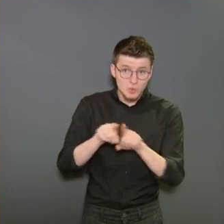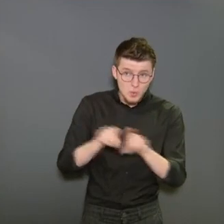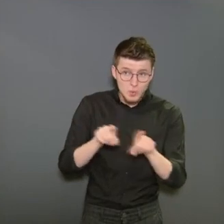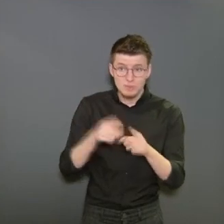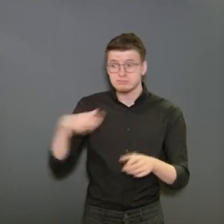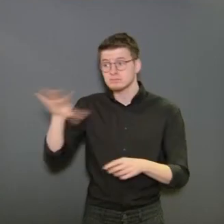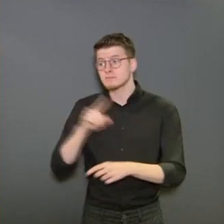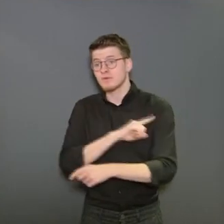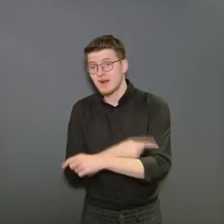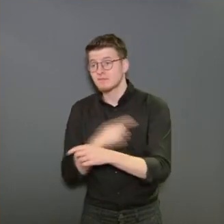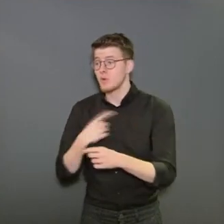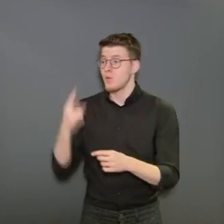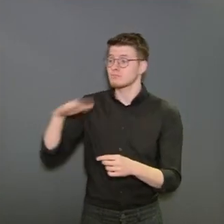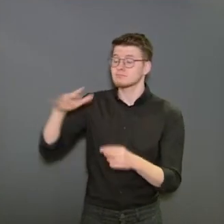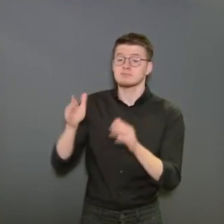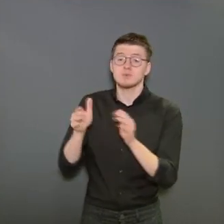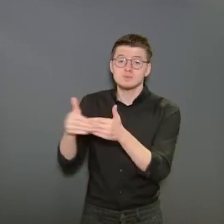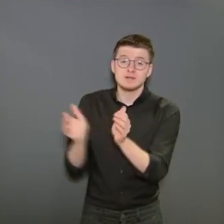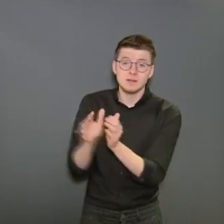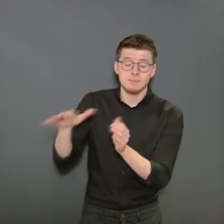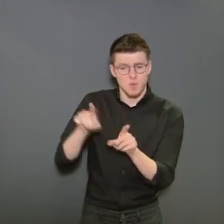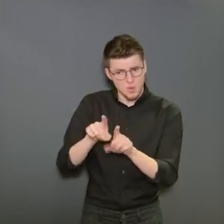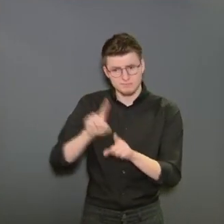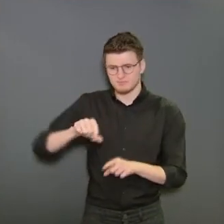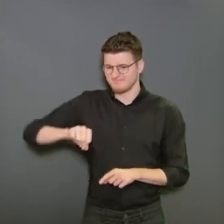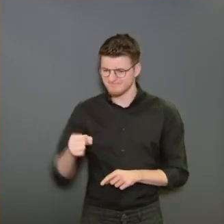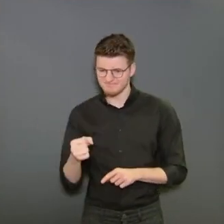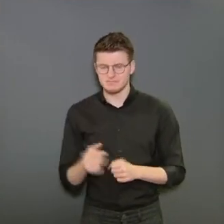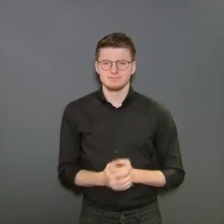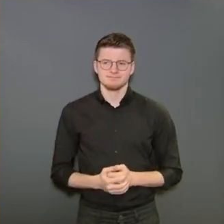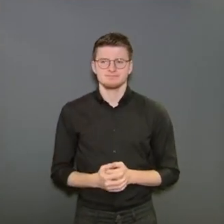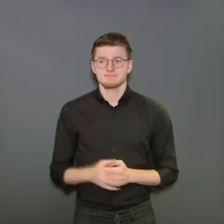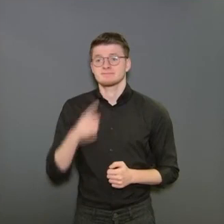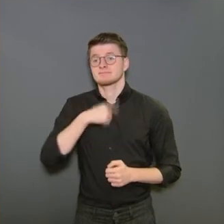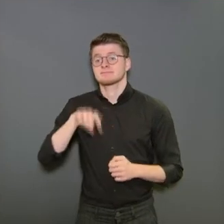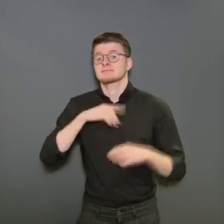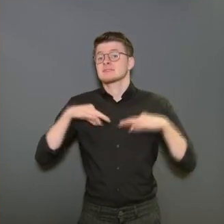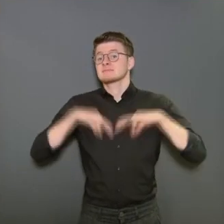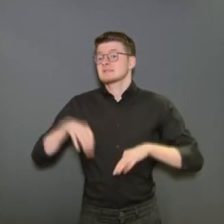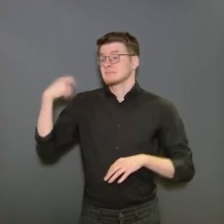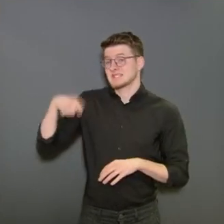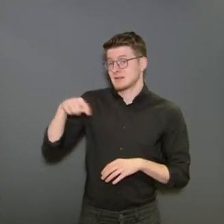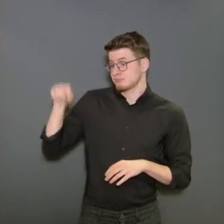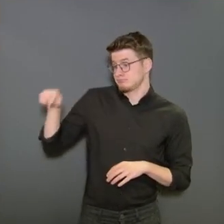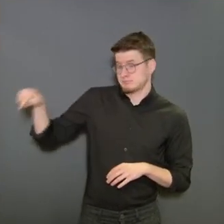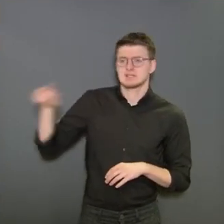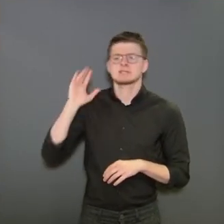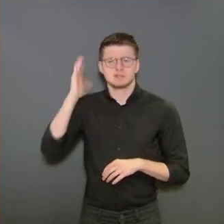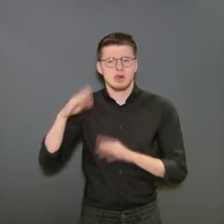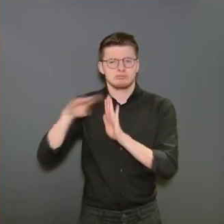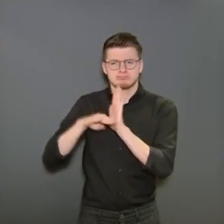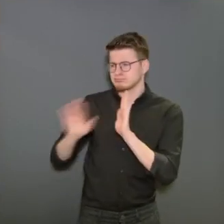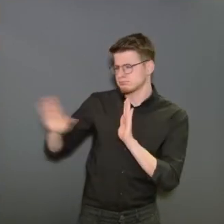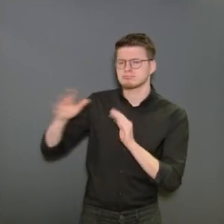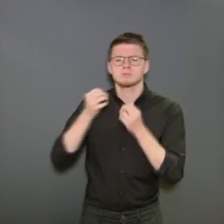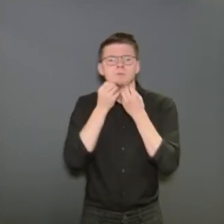des communautés. Et tout à l'heure, je donnerai la parole au ministre président pour vous parler plus en détail de ces mesures. Ce sont des